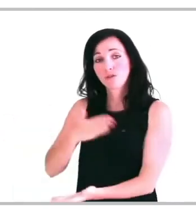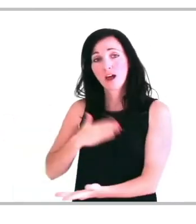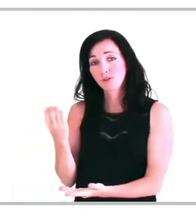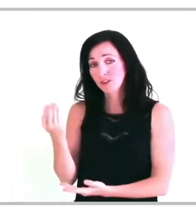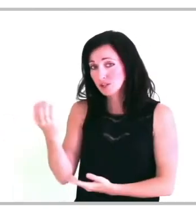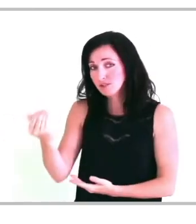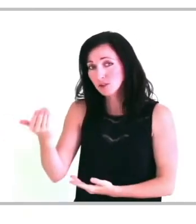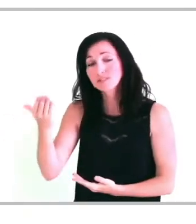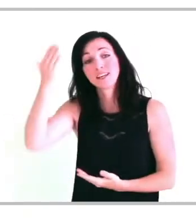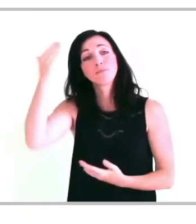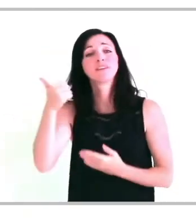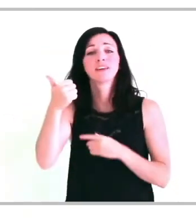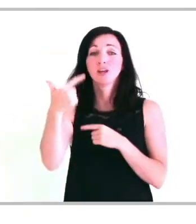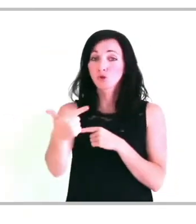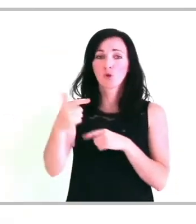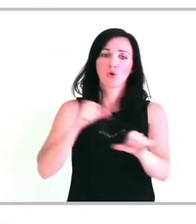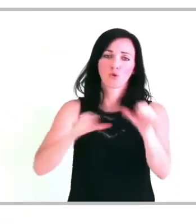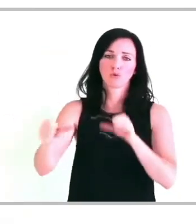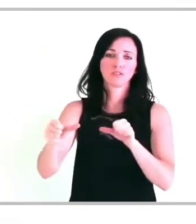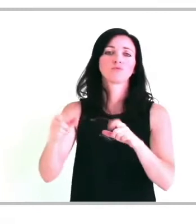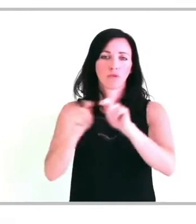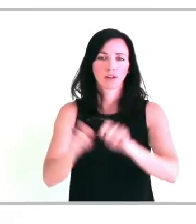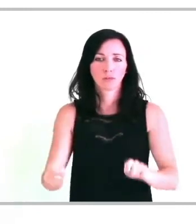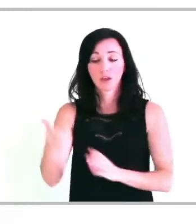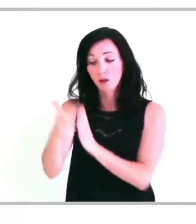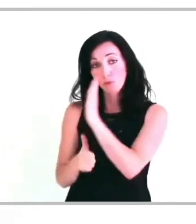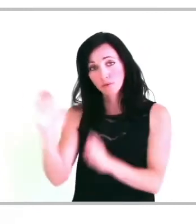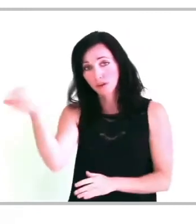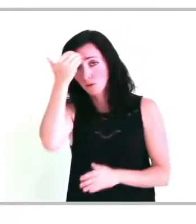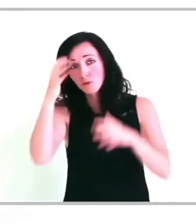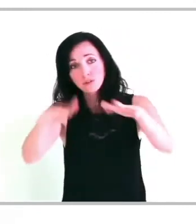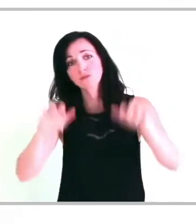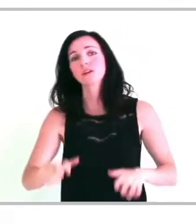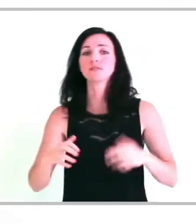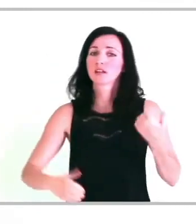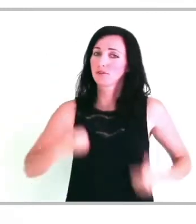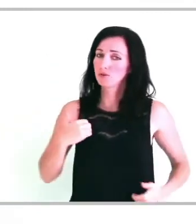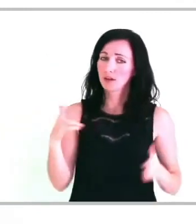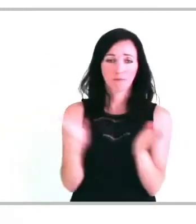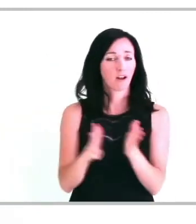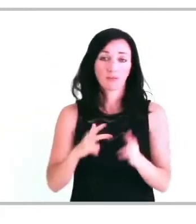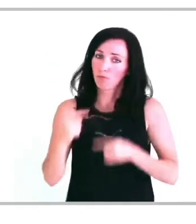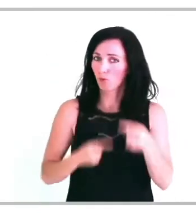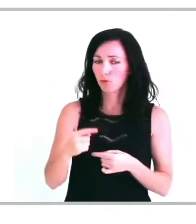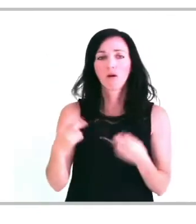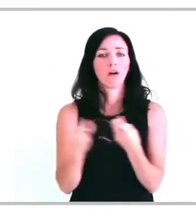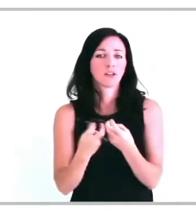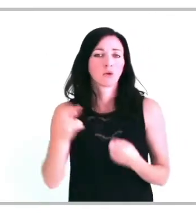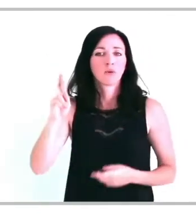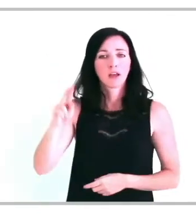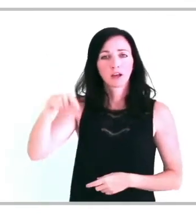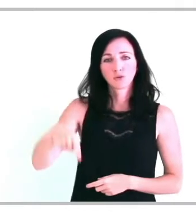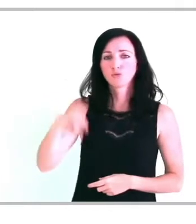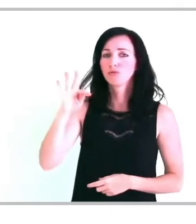vous ne ferez bénéficier de l'incitation financière à votre client que si vous êtes titulaire d'une reconnaissance administrative du